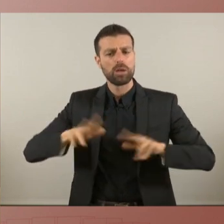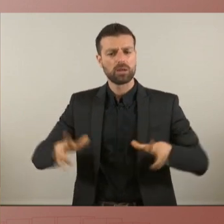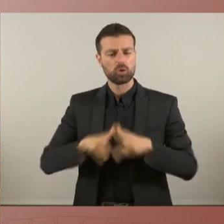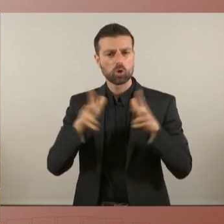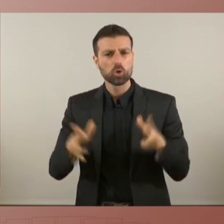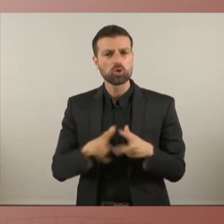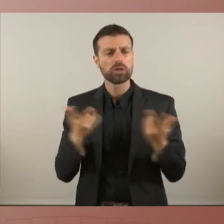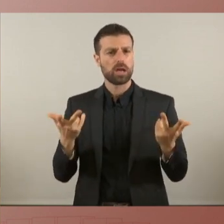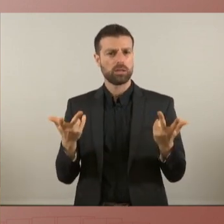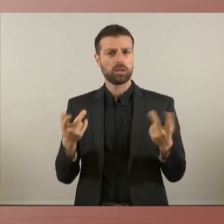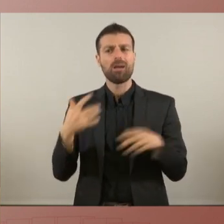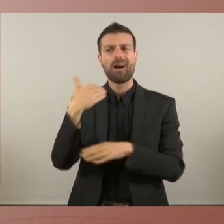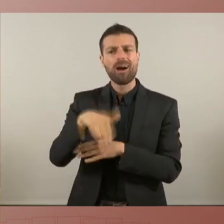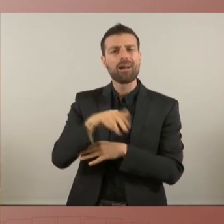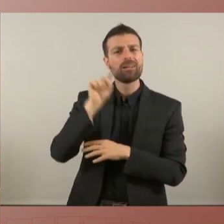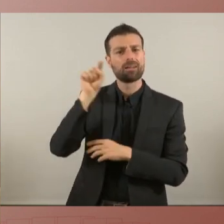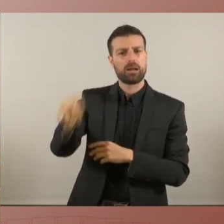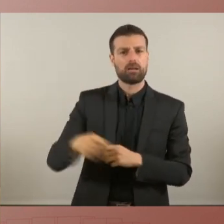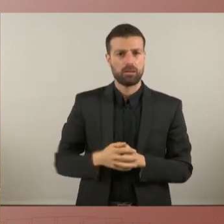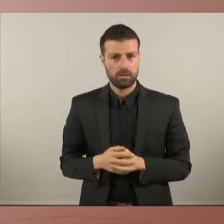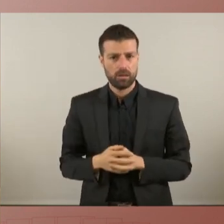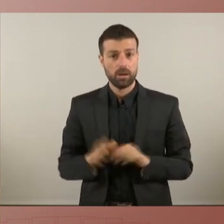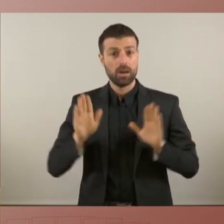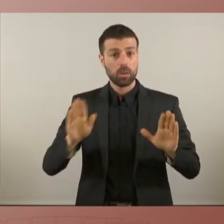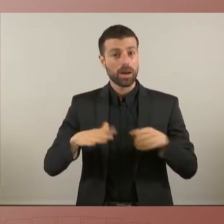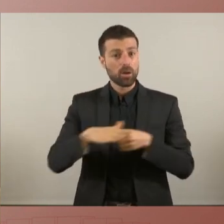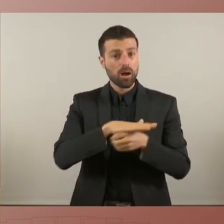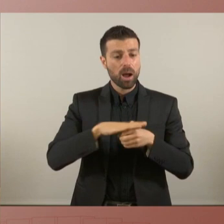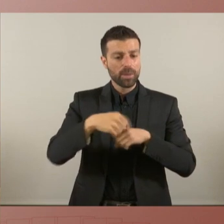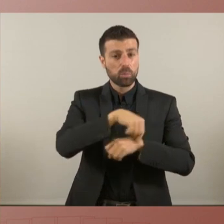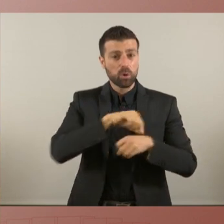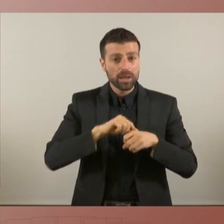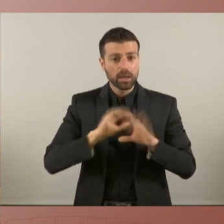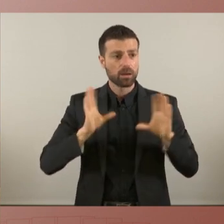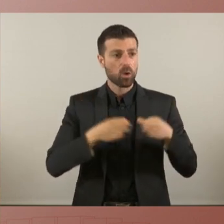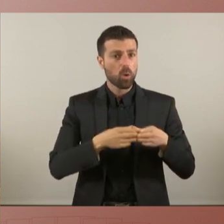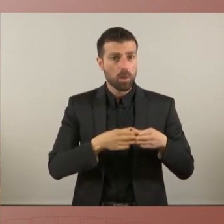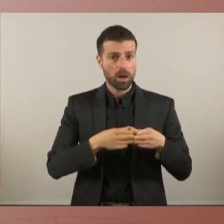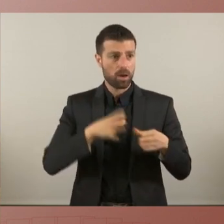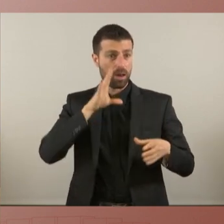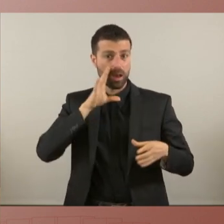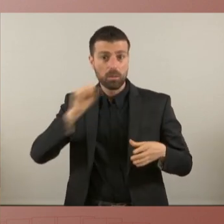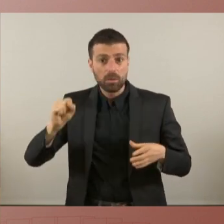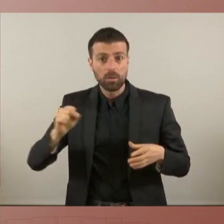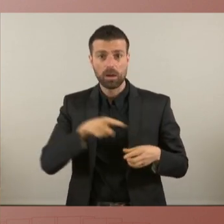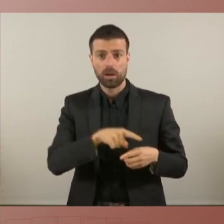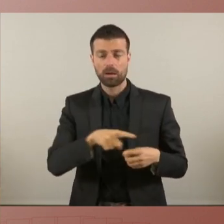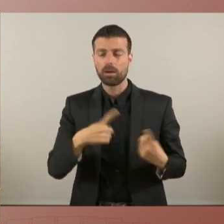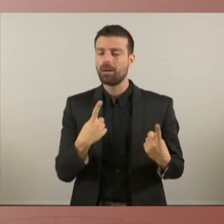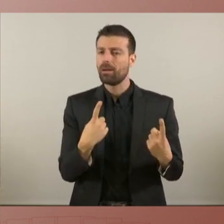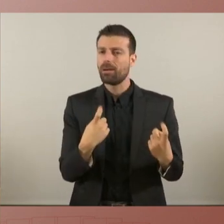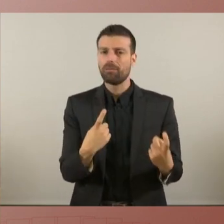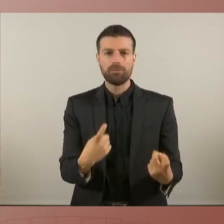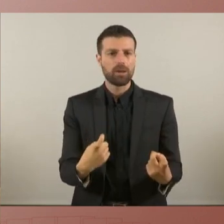mobilitzacions des del carrer però a nivell polític a nivell de partits a nivell de govern cal deixar estar